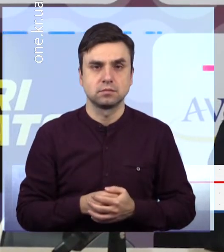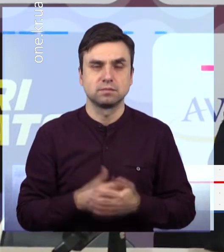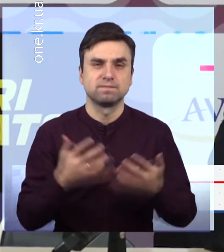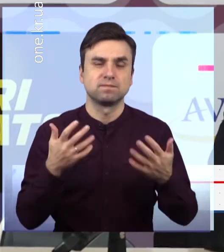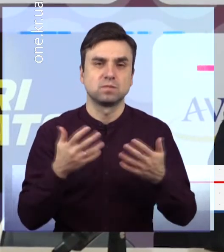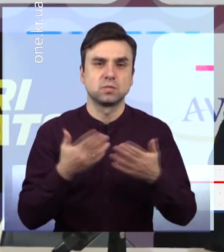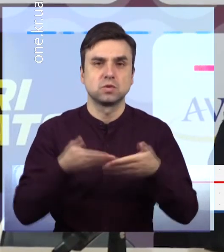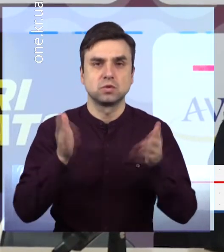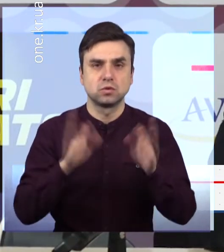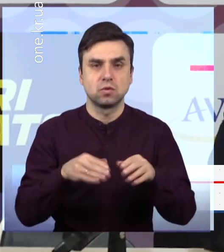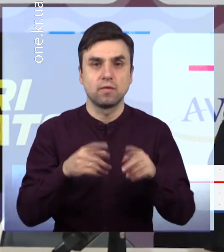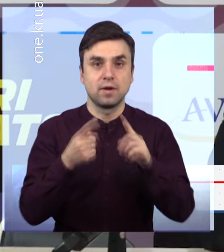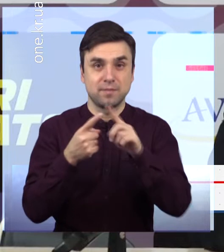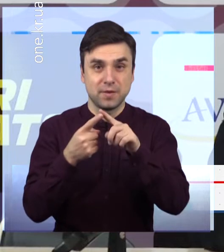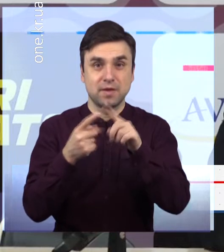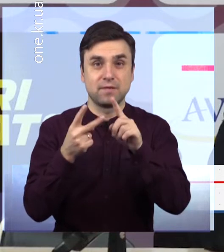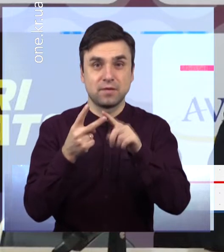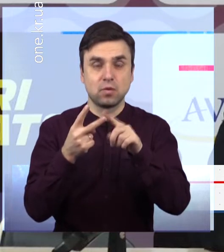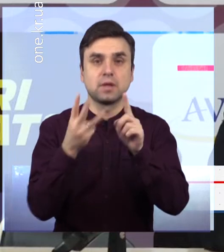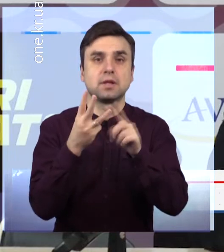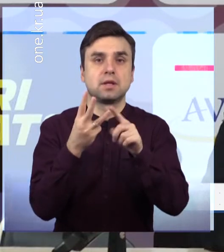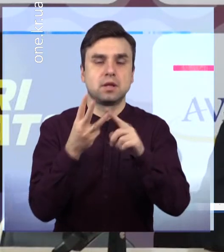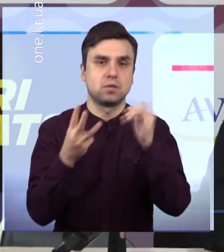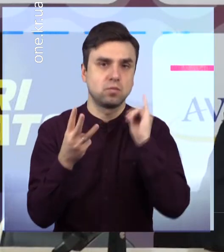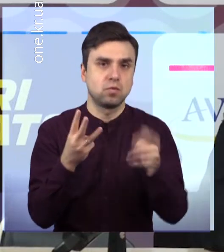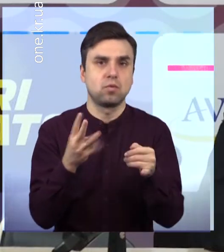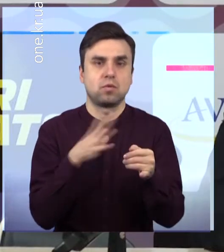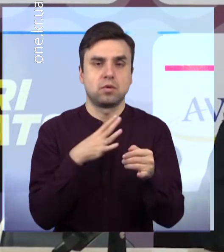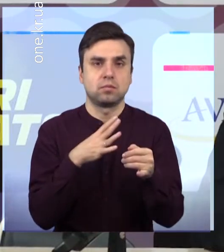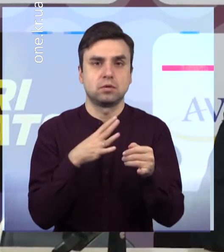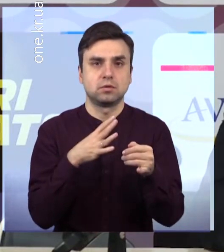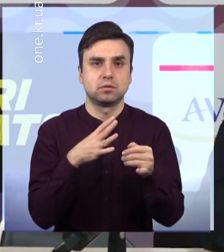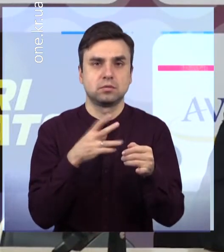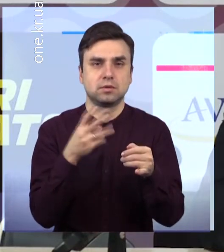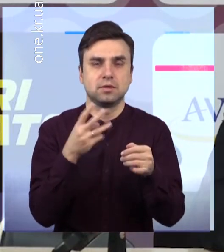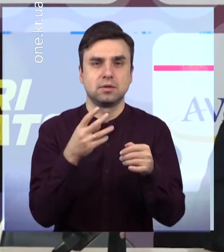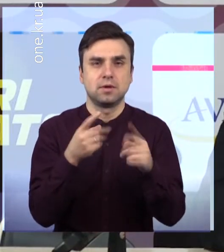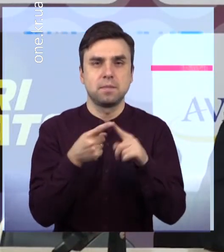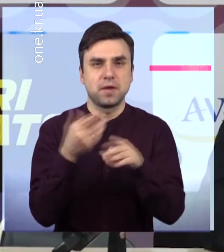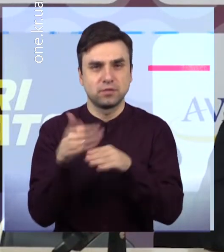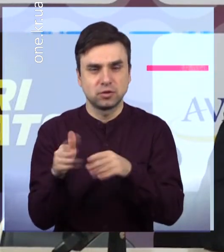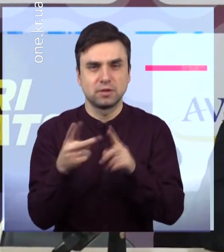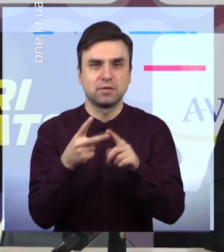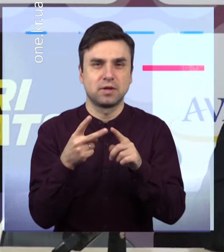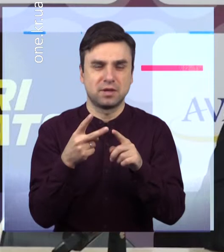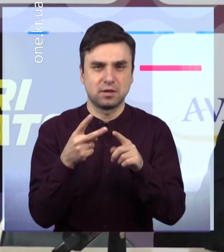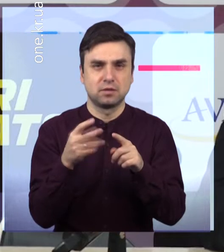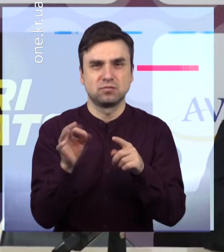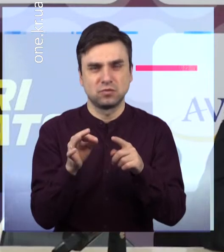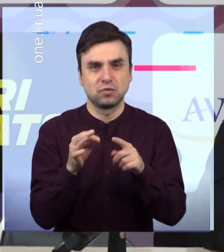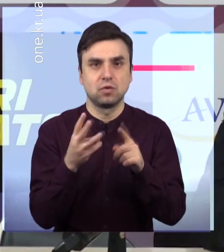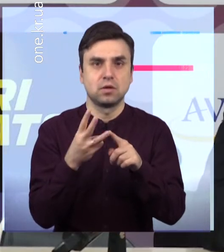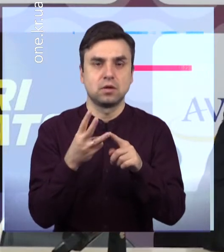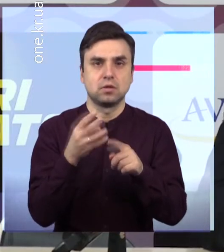що відповідність цієї гри достатньо повищена Несмотря на те, що ми гравли всього восьміром, на площадці навіть 7